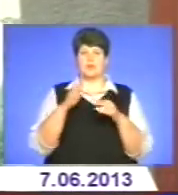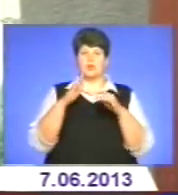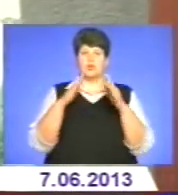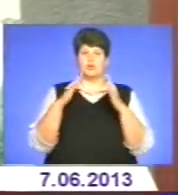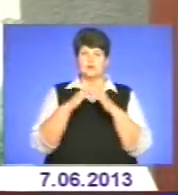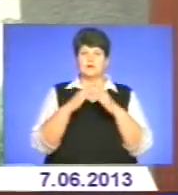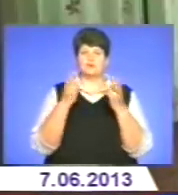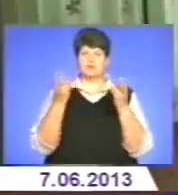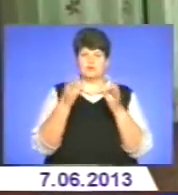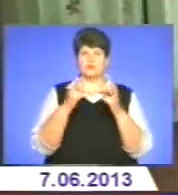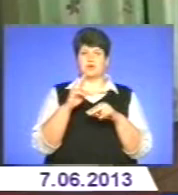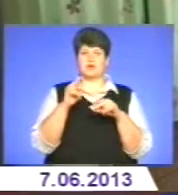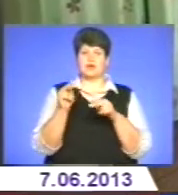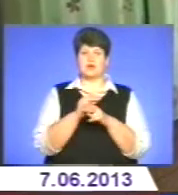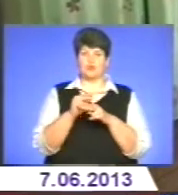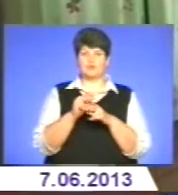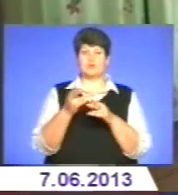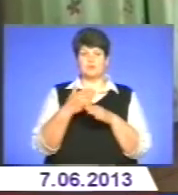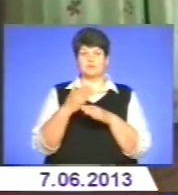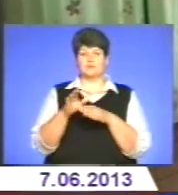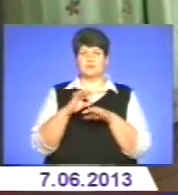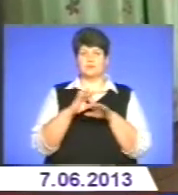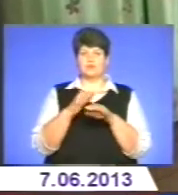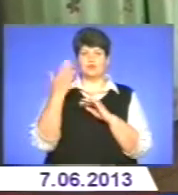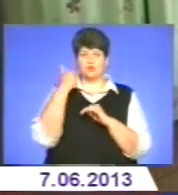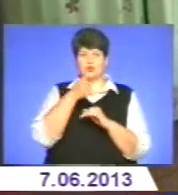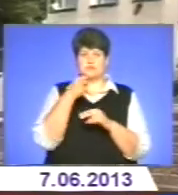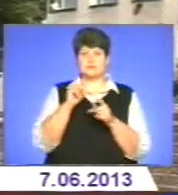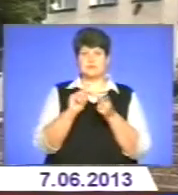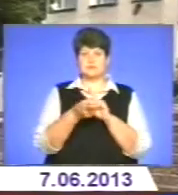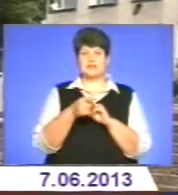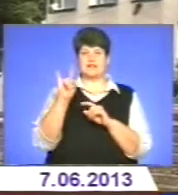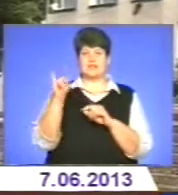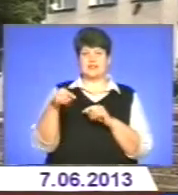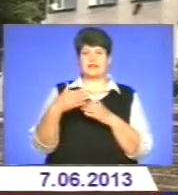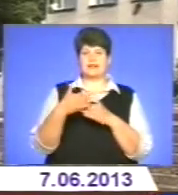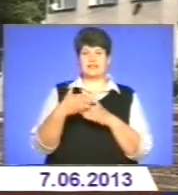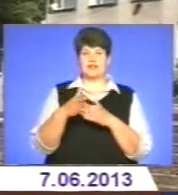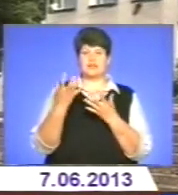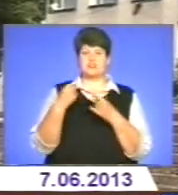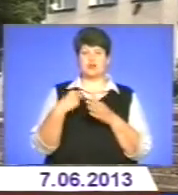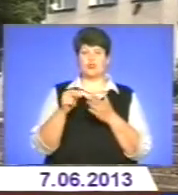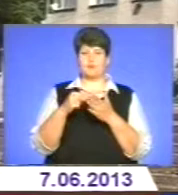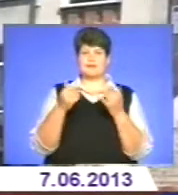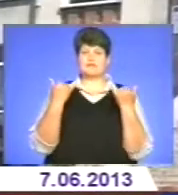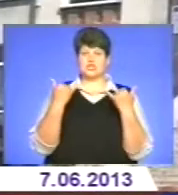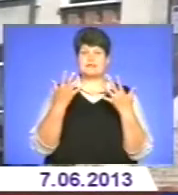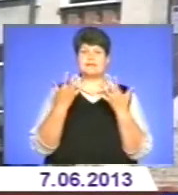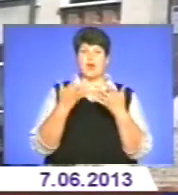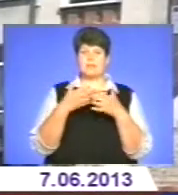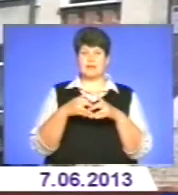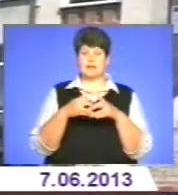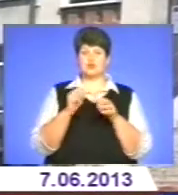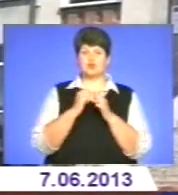капітального ремонту, який поступово проводять. Минулоріч тут замінили вікна та вхідні двері, а ще закупили сучасне медичне обладнання.